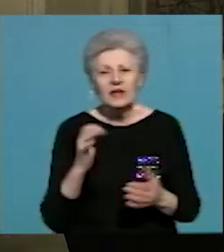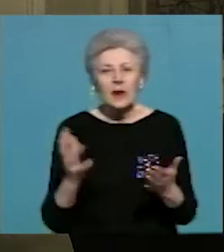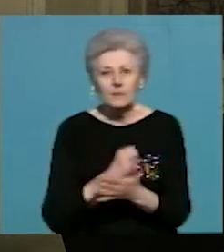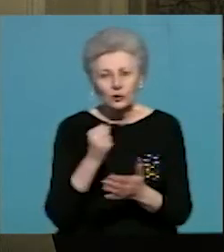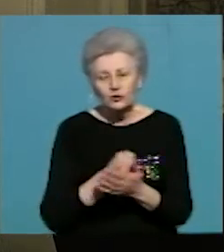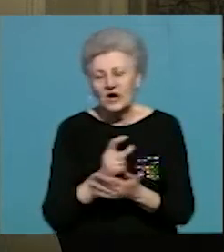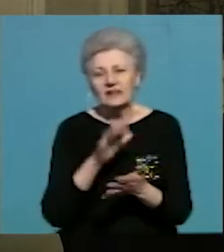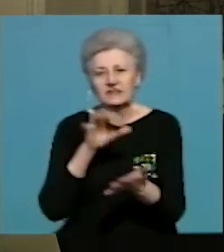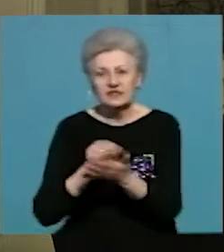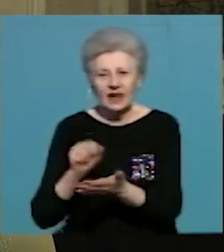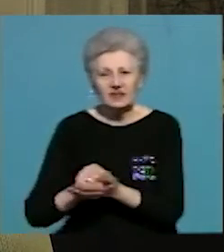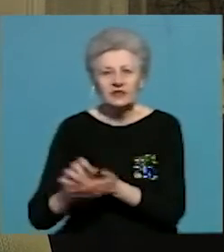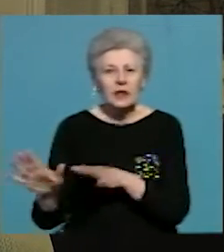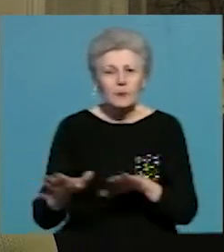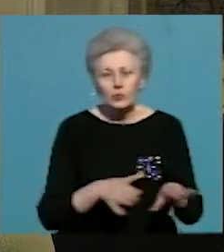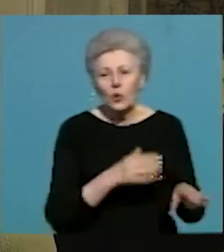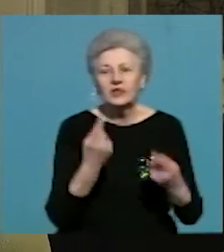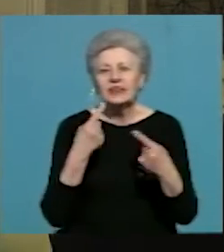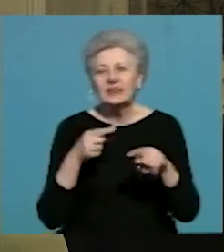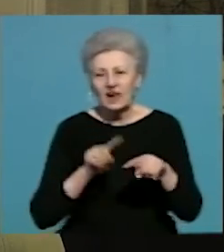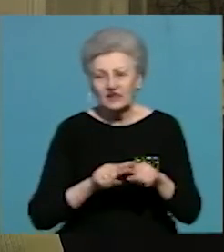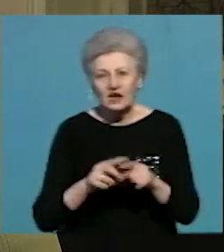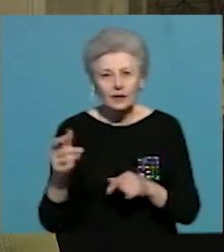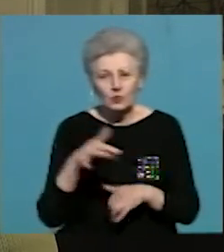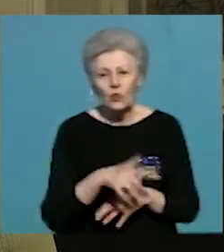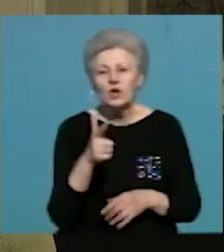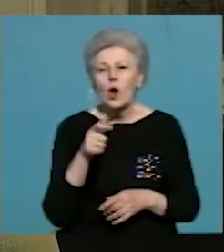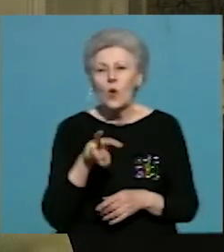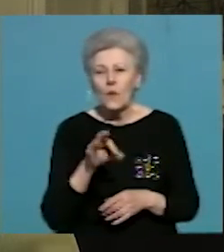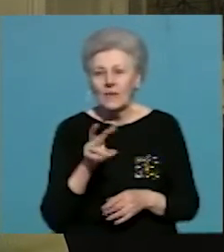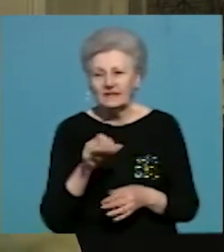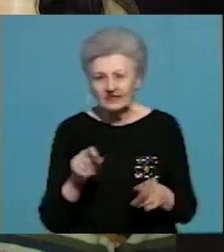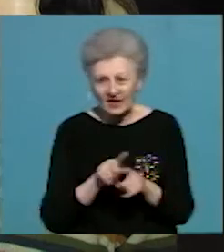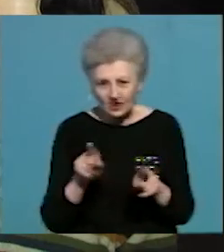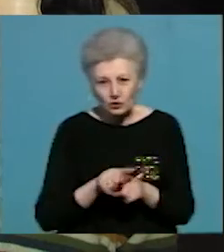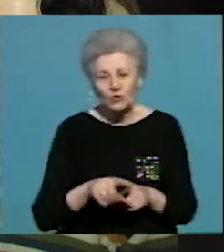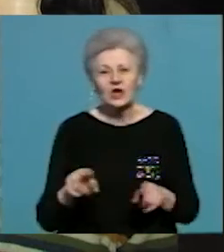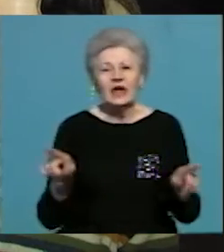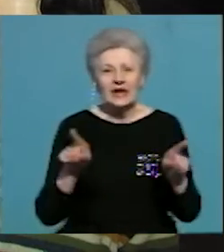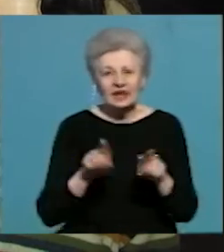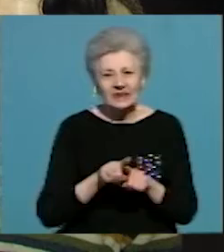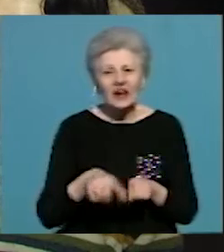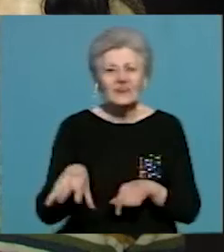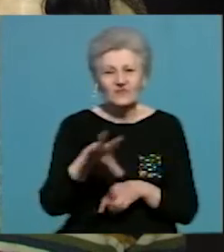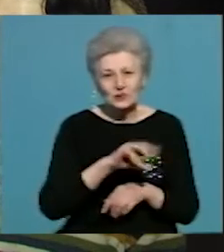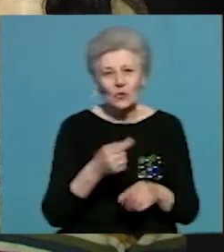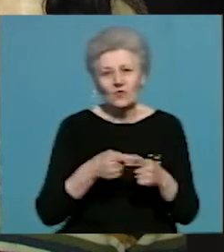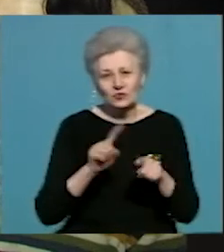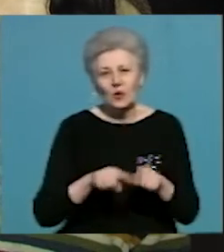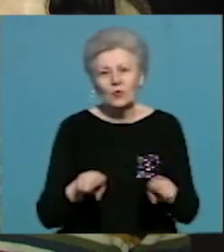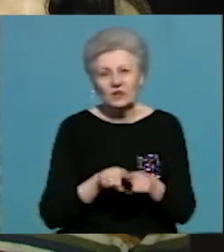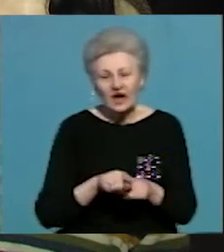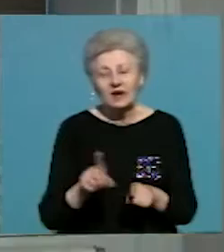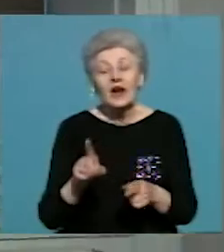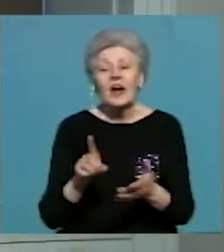залі. Тобто приходять і технарі слухають про гуманітарів, і гуманітарі слухають про технарів. І власне в цьому і є суть. Ось